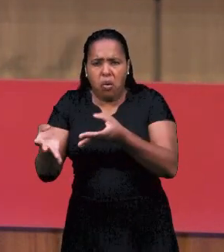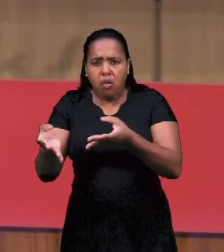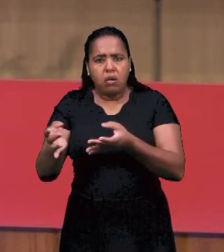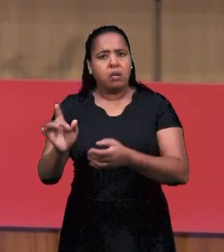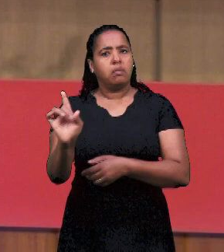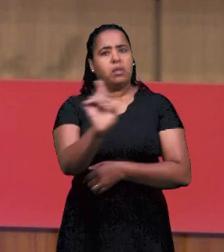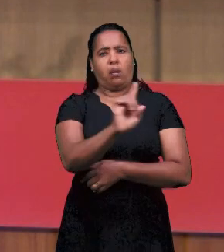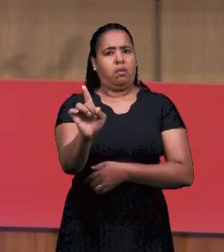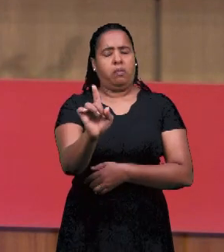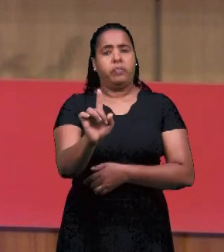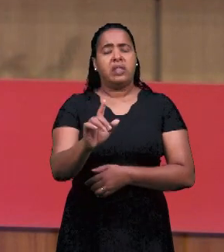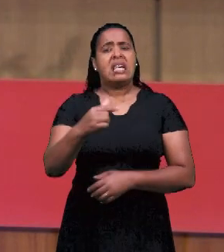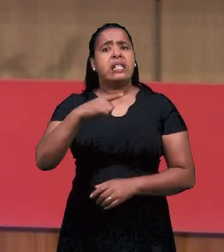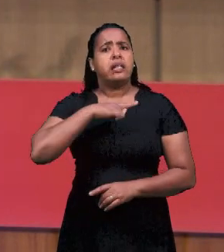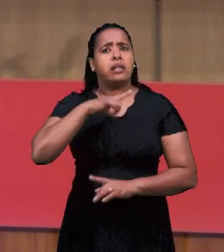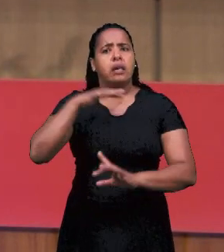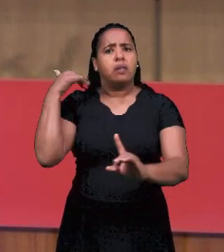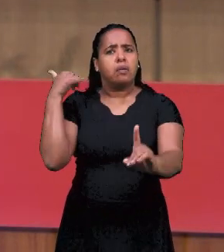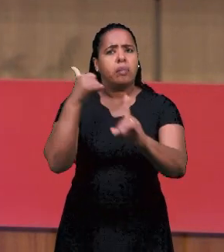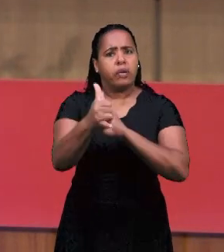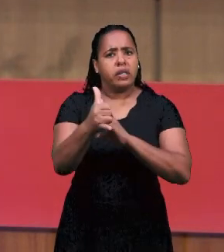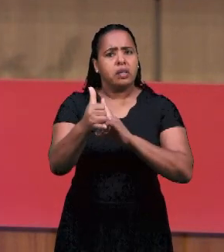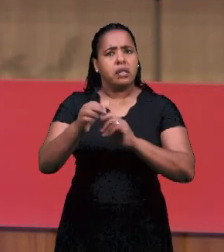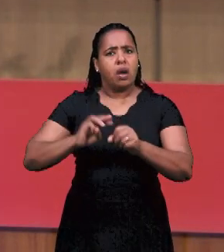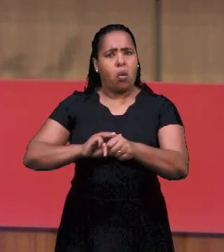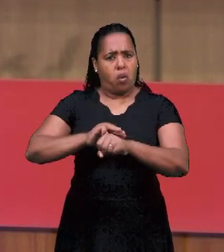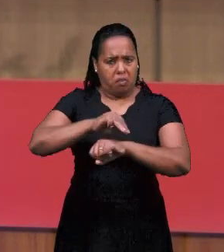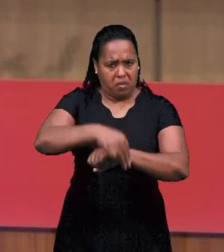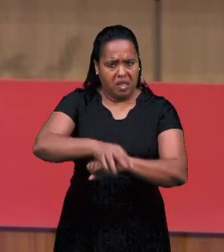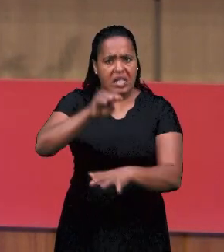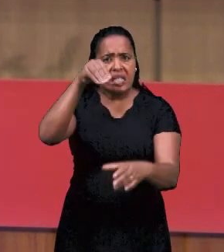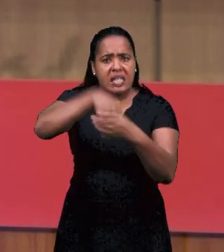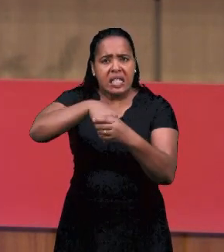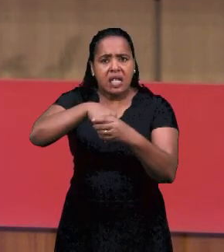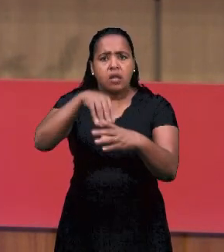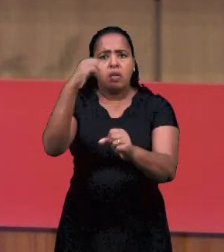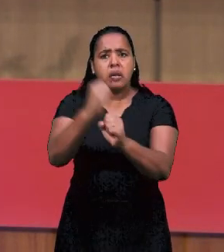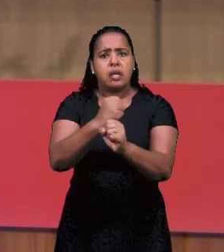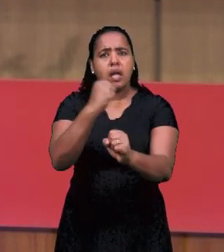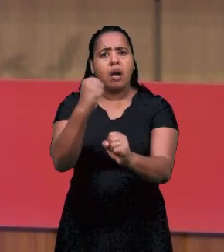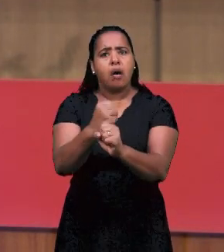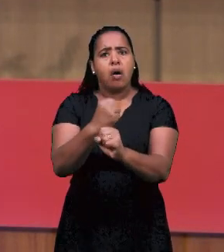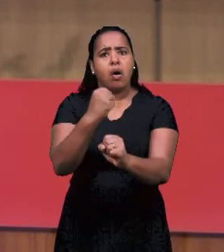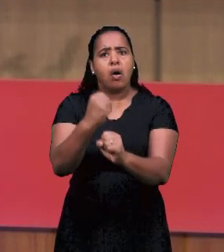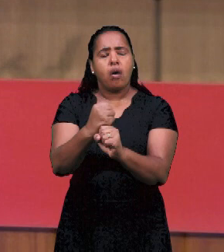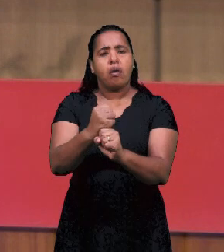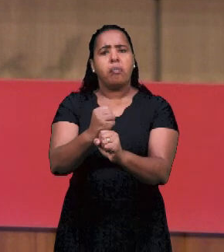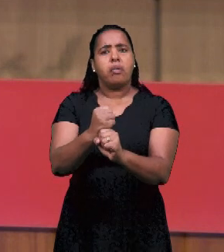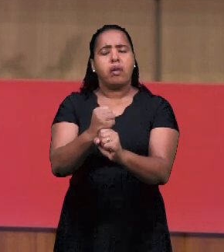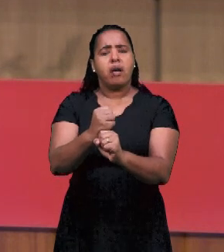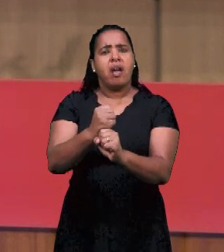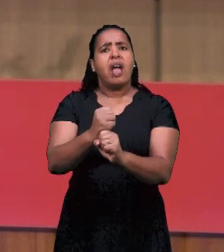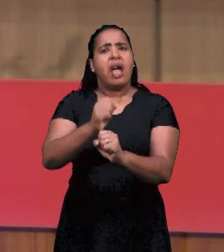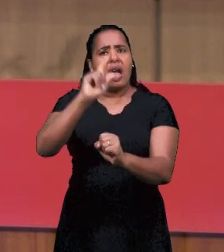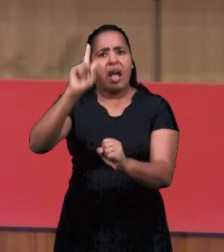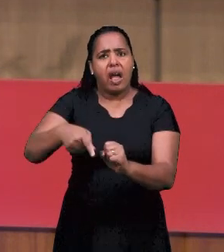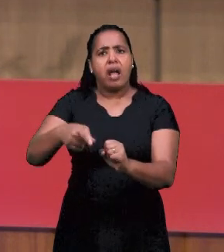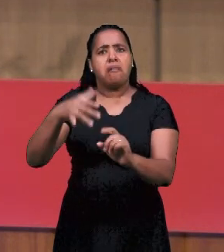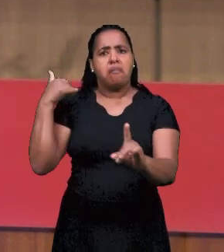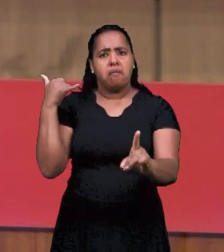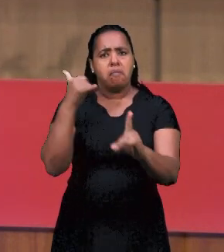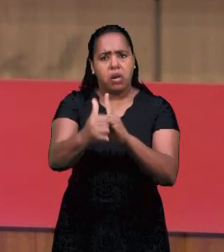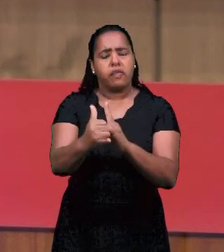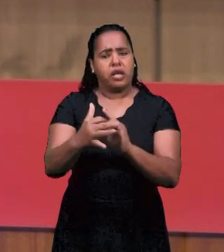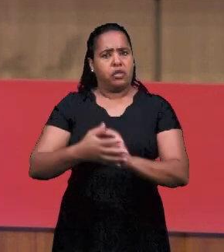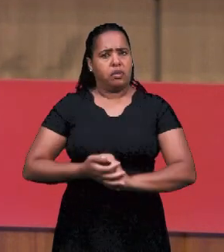пребывающем в тебе даровании. Есть пророчество. Потому что служение в этой работе,